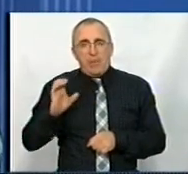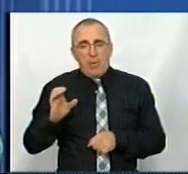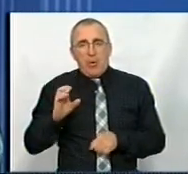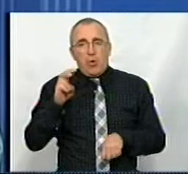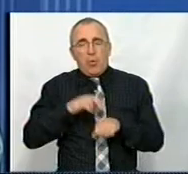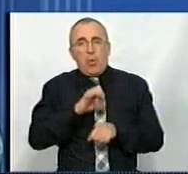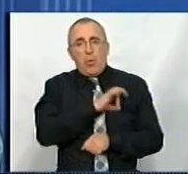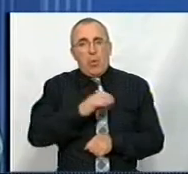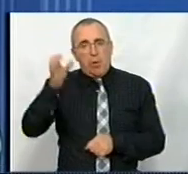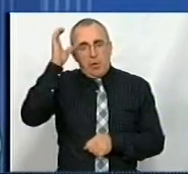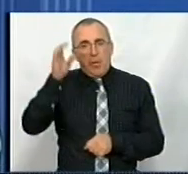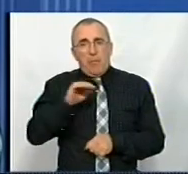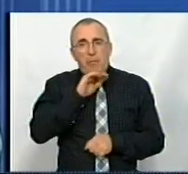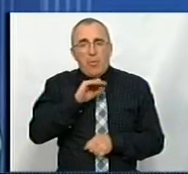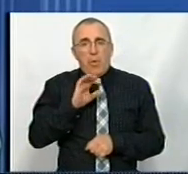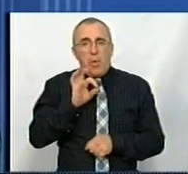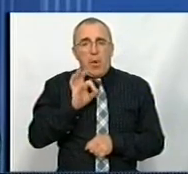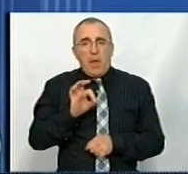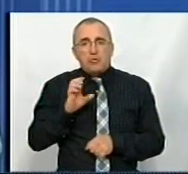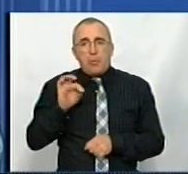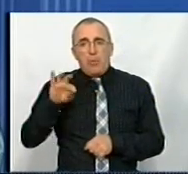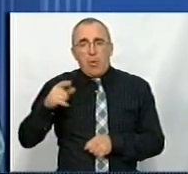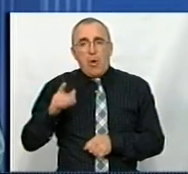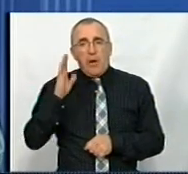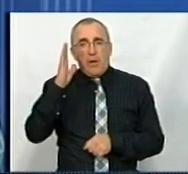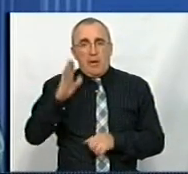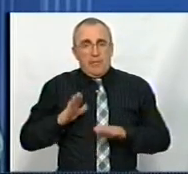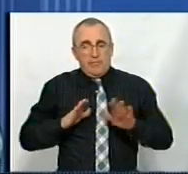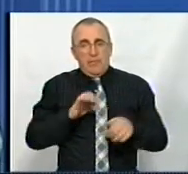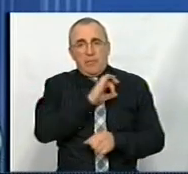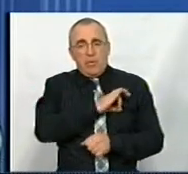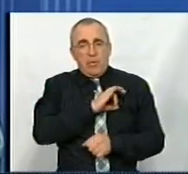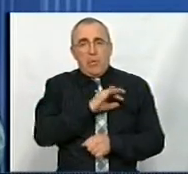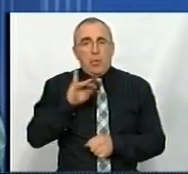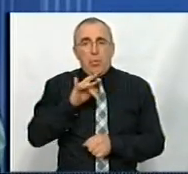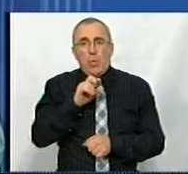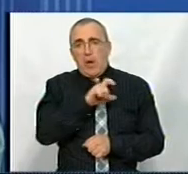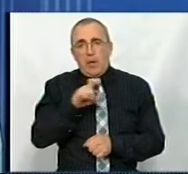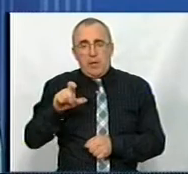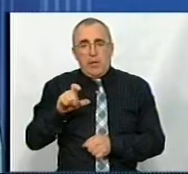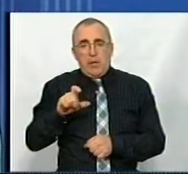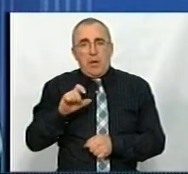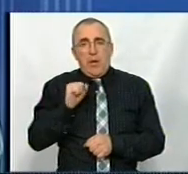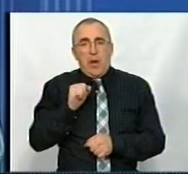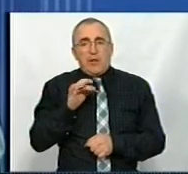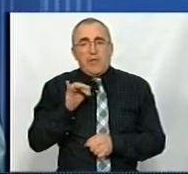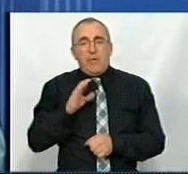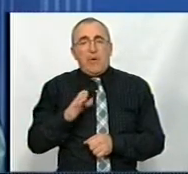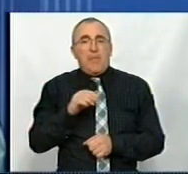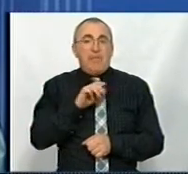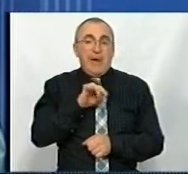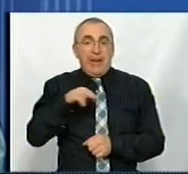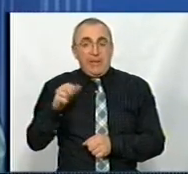доктор юридичних наук професор Євген Соболь та кандидат юридичних наук доцент Віталій Юрах. Анна Дефорж та Сергій